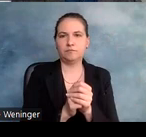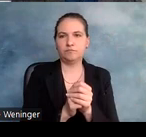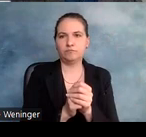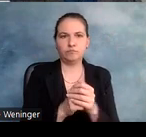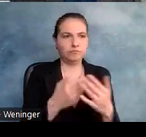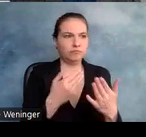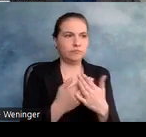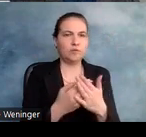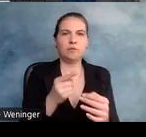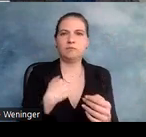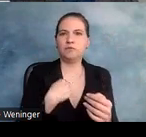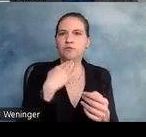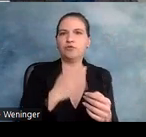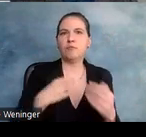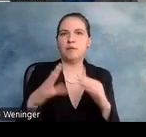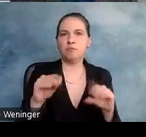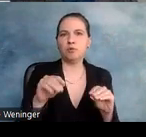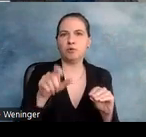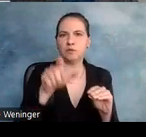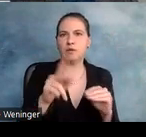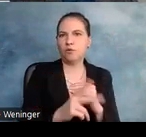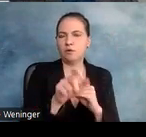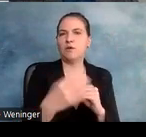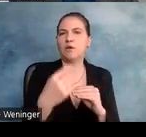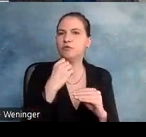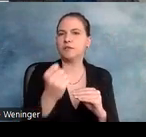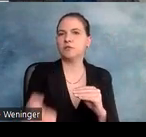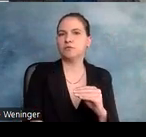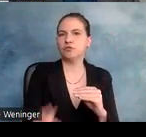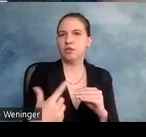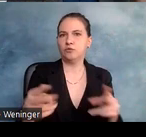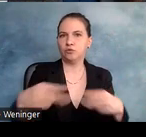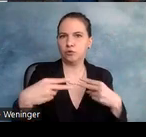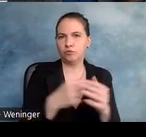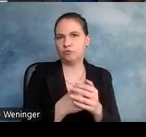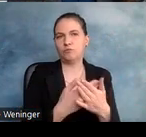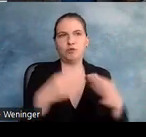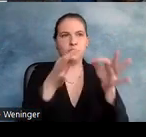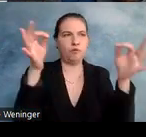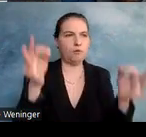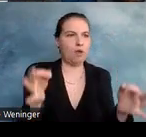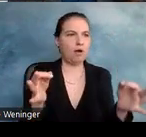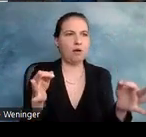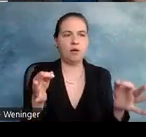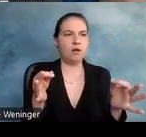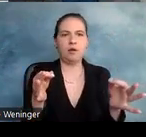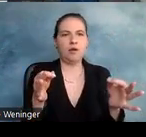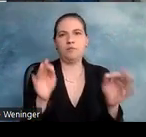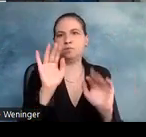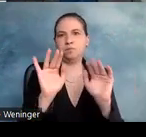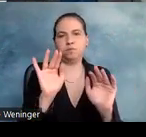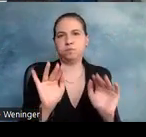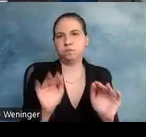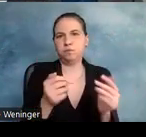mein Benutzer etwas zurückschickt, das könnte so ein Formular sein, wo man sich einträgt, um